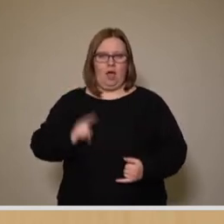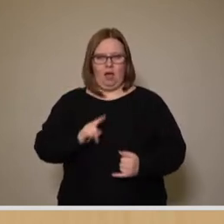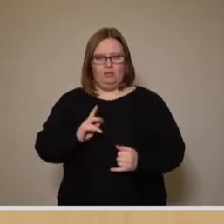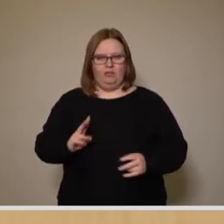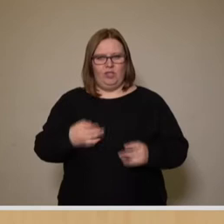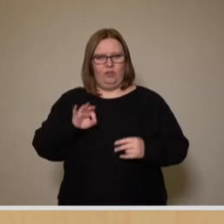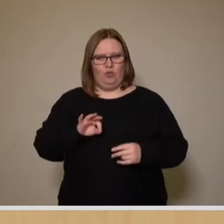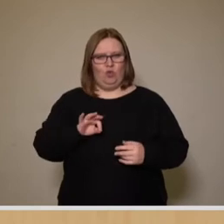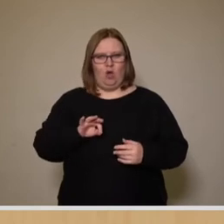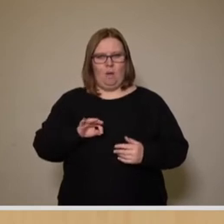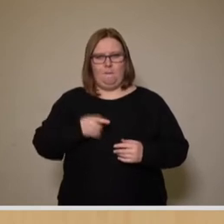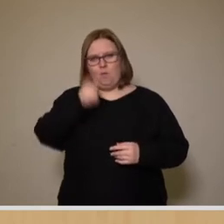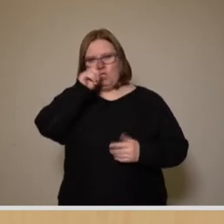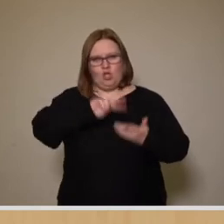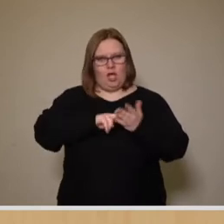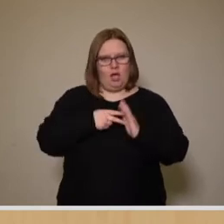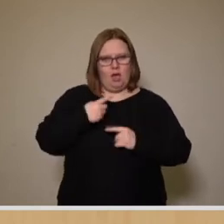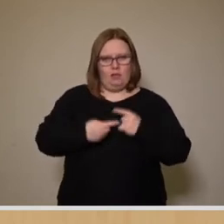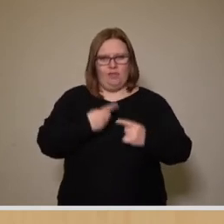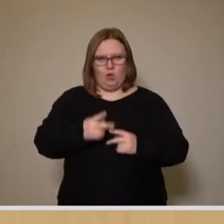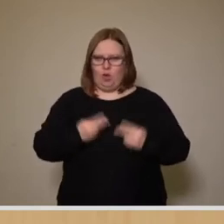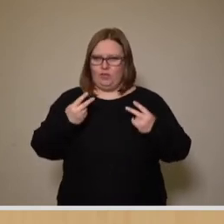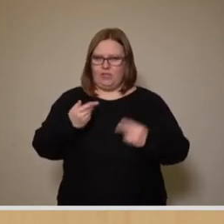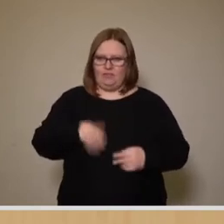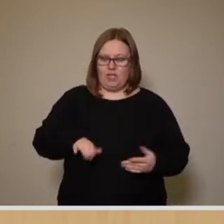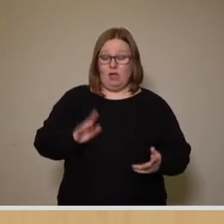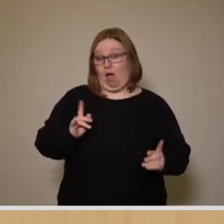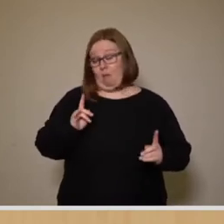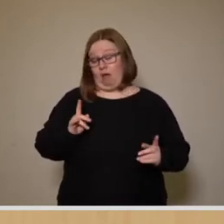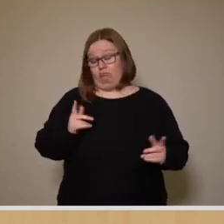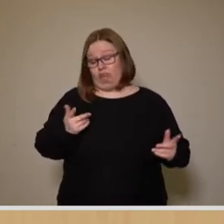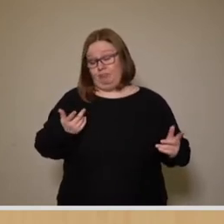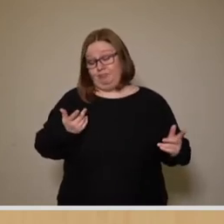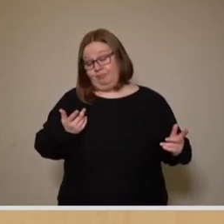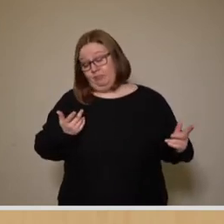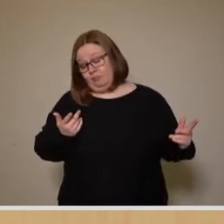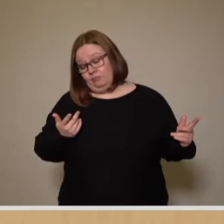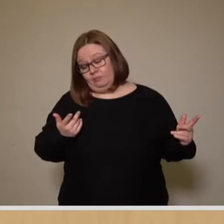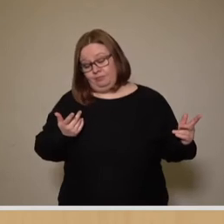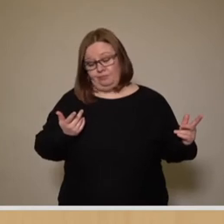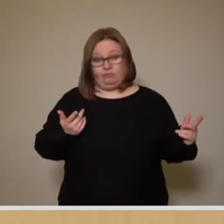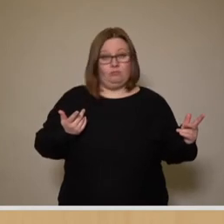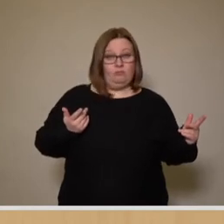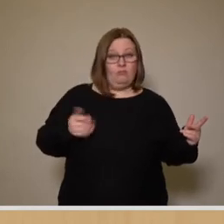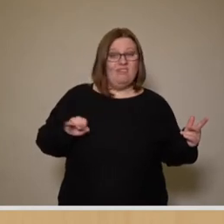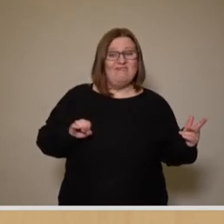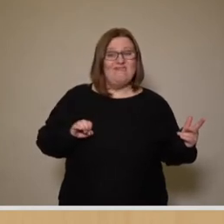politischen Debatte gerückt. Aber wir müssen auch sagen, warum?